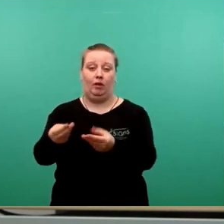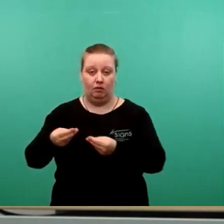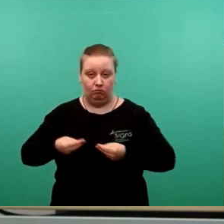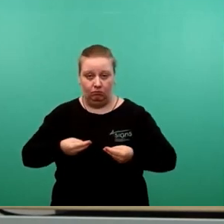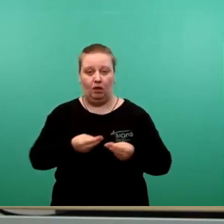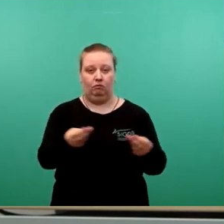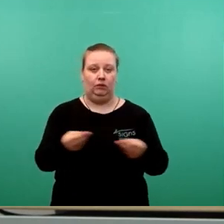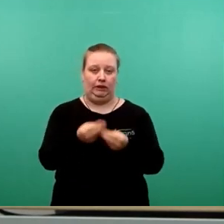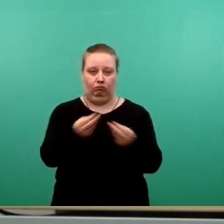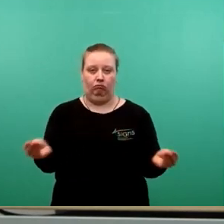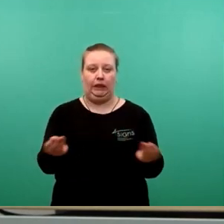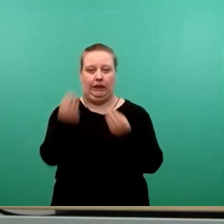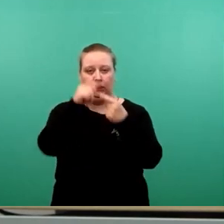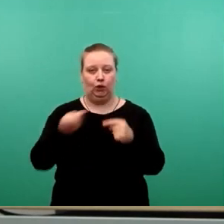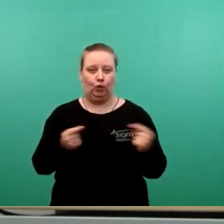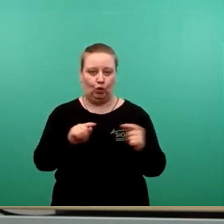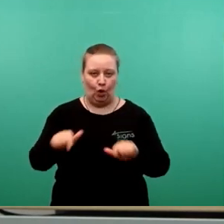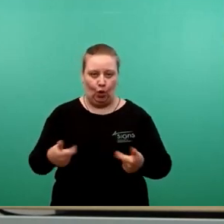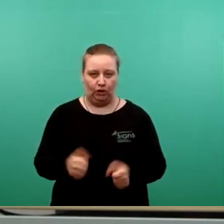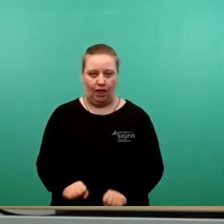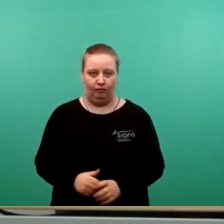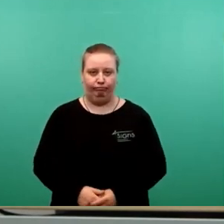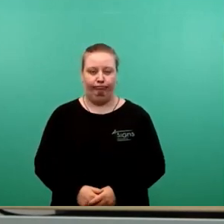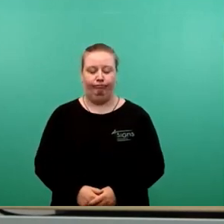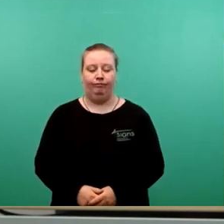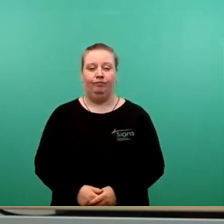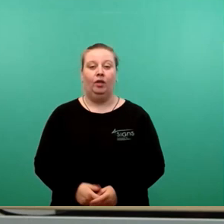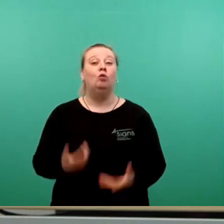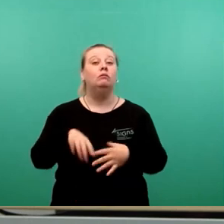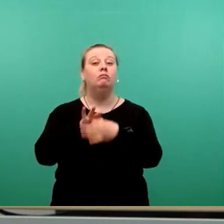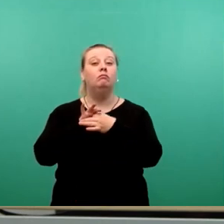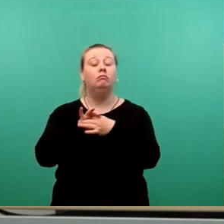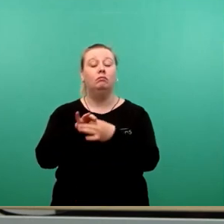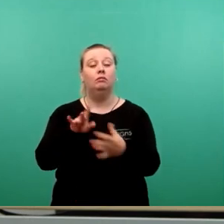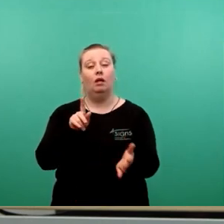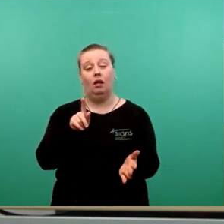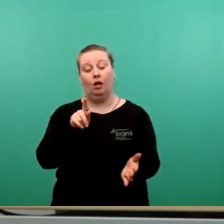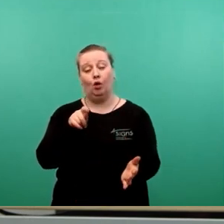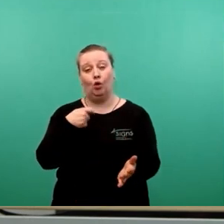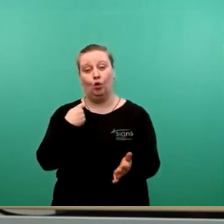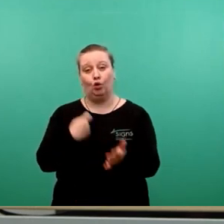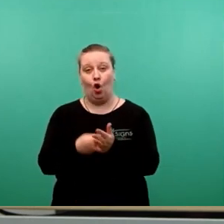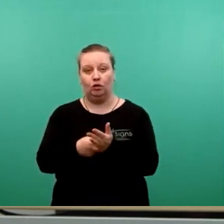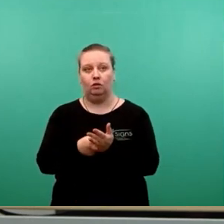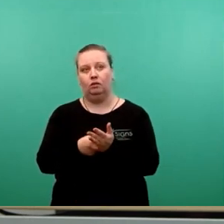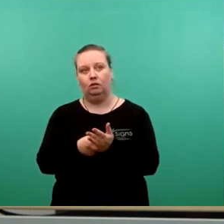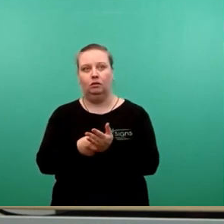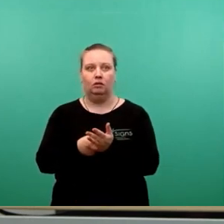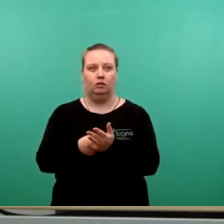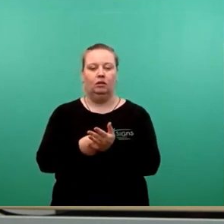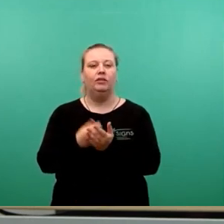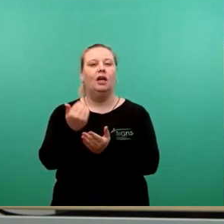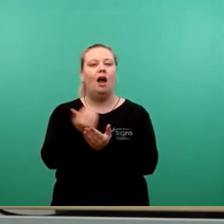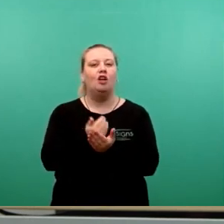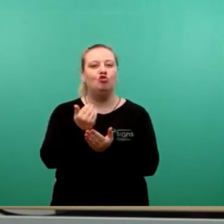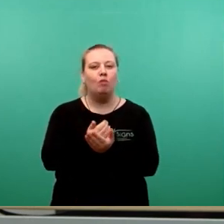diskutiert werden. Und was die Kosten, sagen wir mal Einsparung angeht,